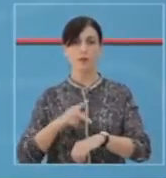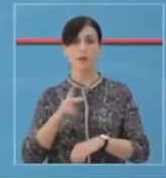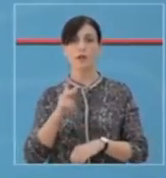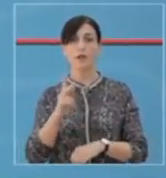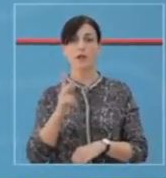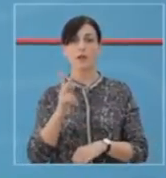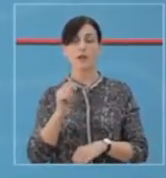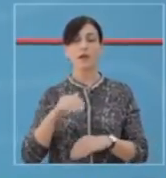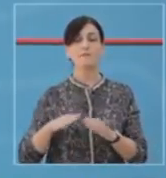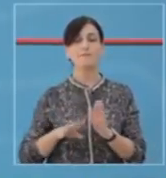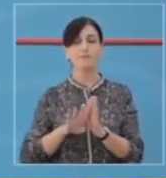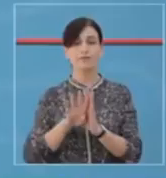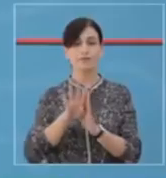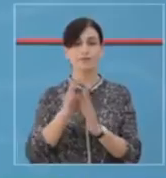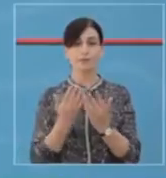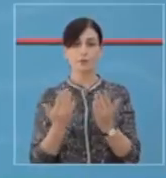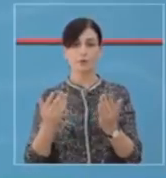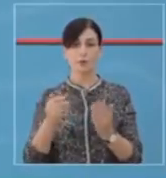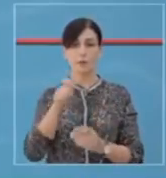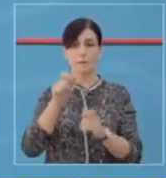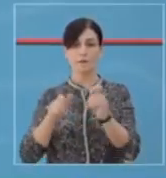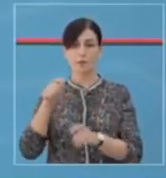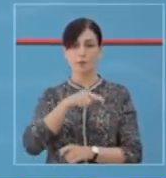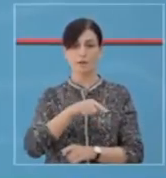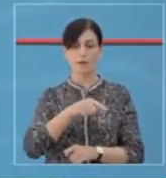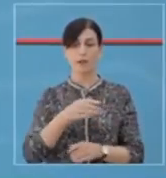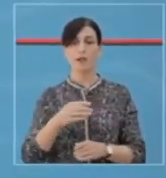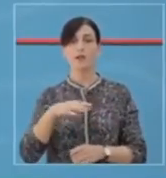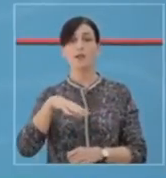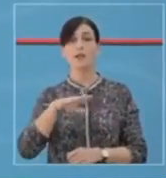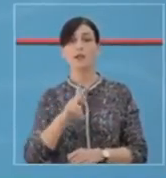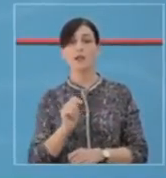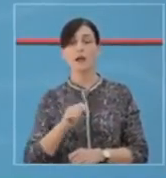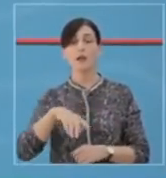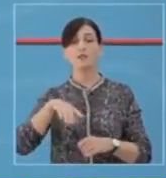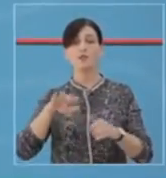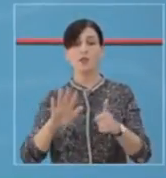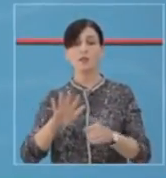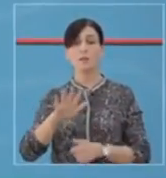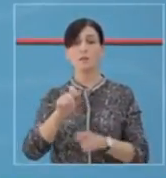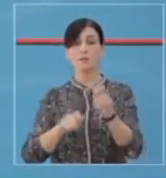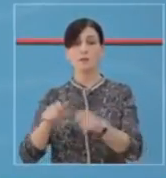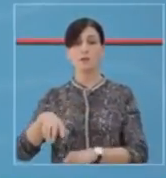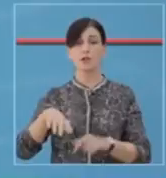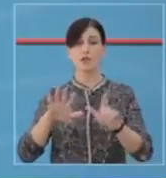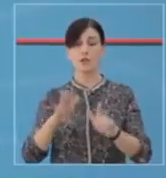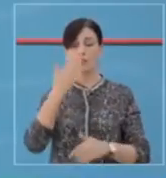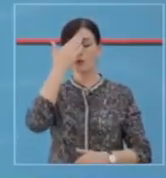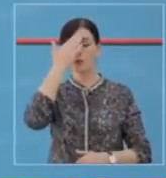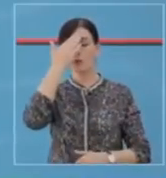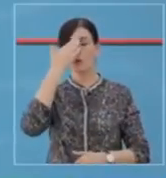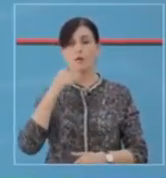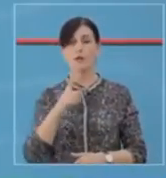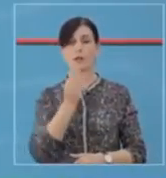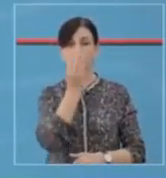të të shëtruarve në spitalin infektiv. Kemi 64 pacienta hospitalizuar, 7 janë në terapi intensive, një